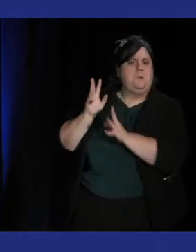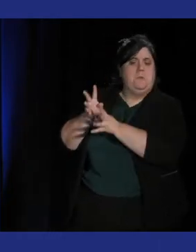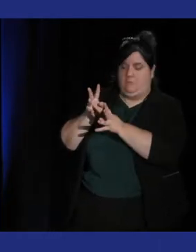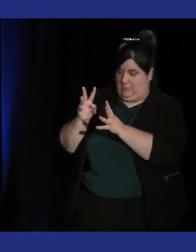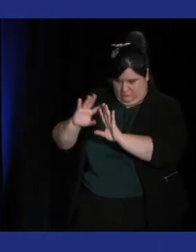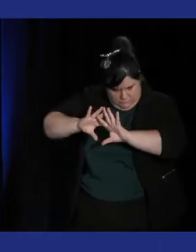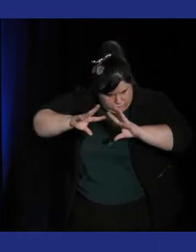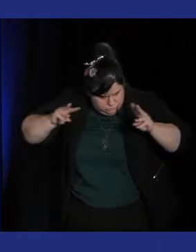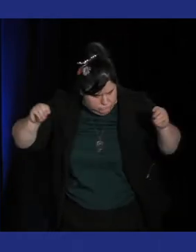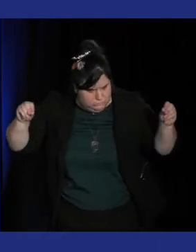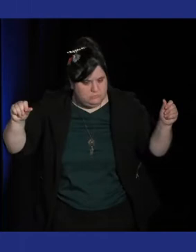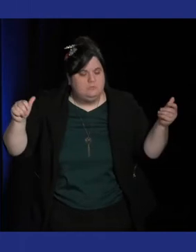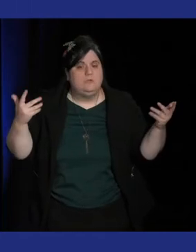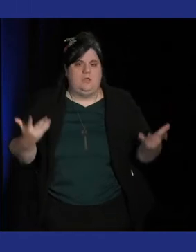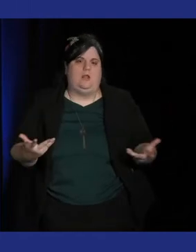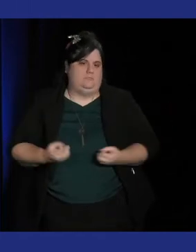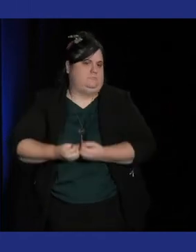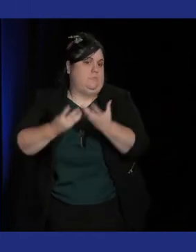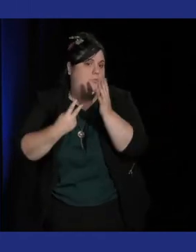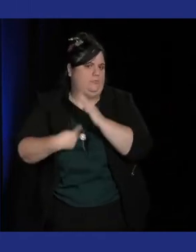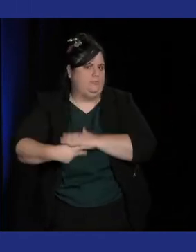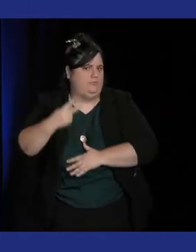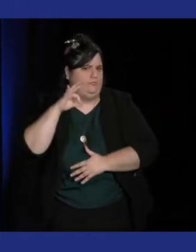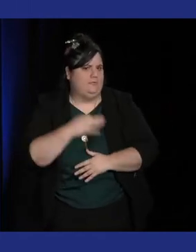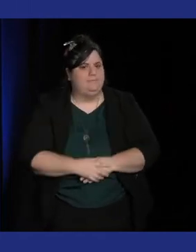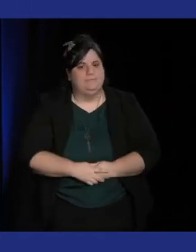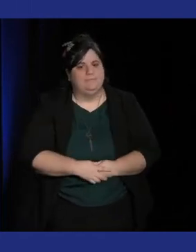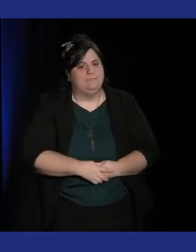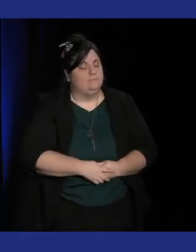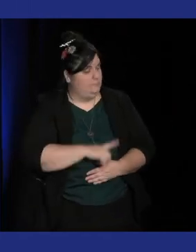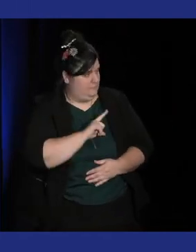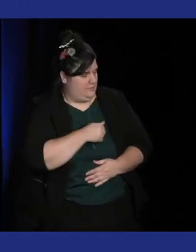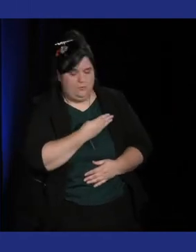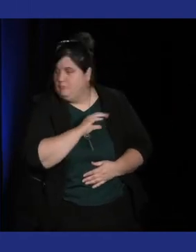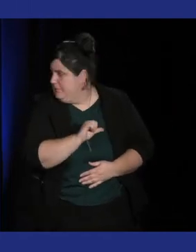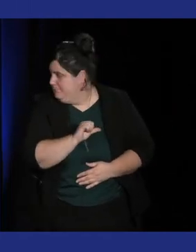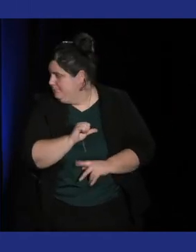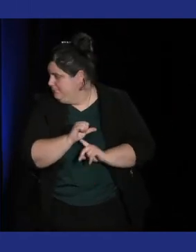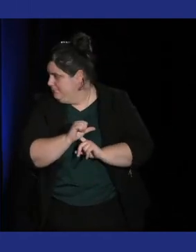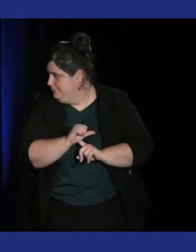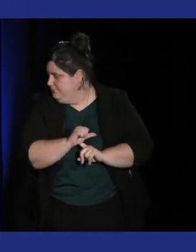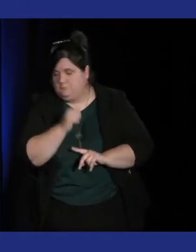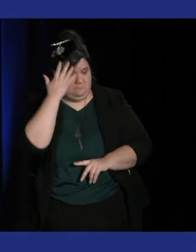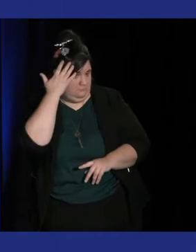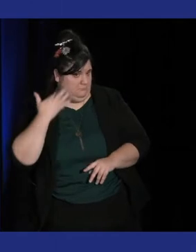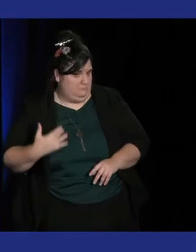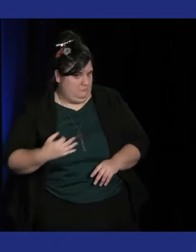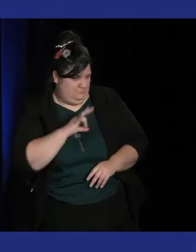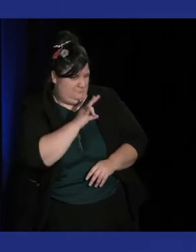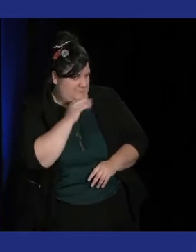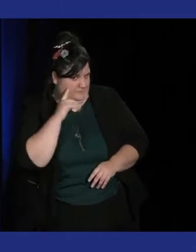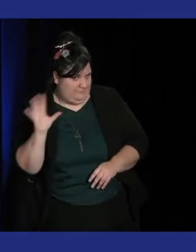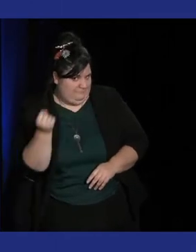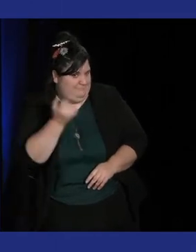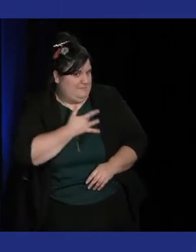jeux là. Je pense que ça a débloqué un peu pas mal de choses. Je pense que là Morgane, le point je pense sur ce qui est très intéressant dans les